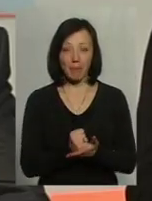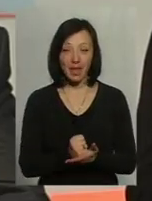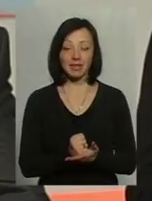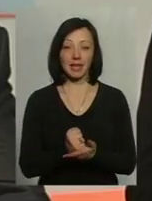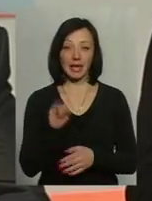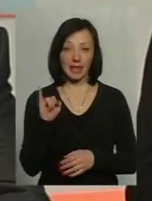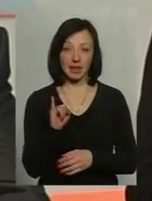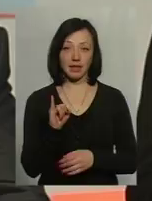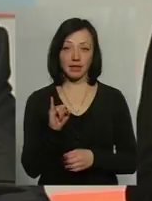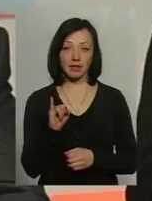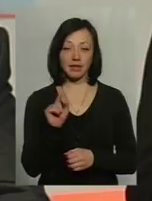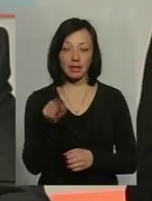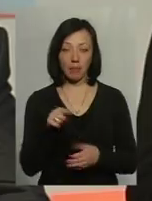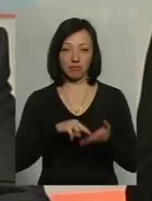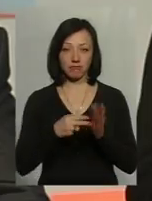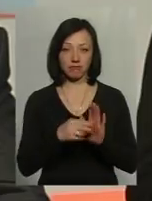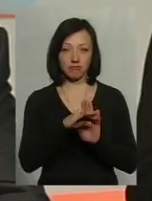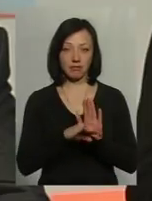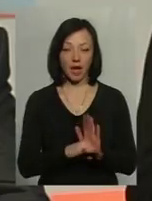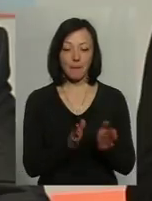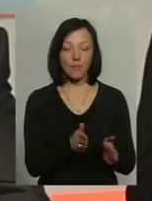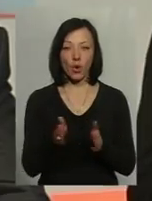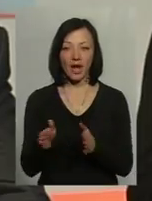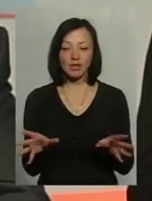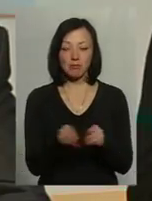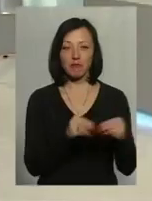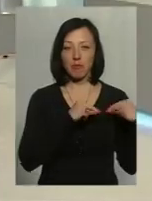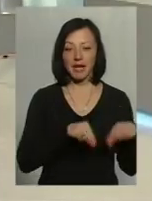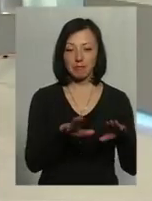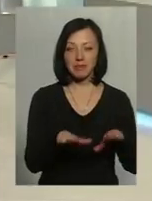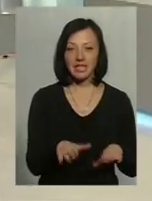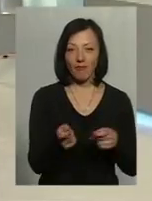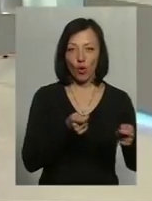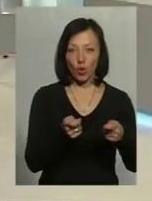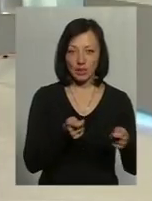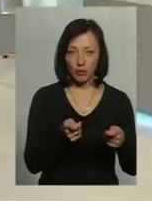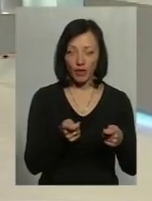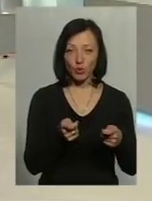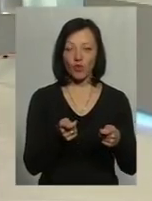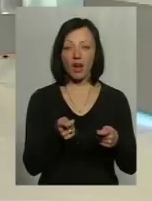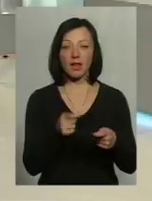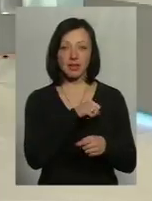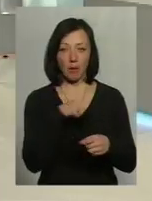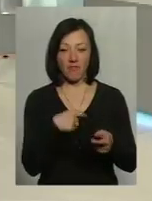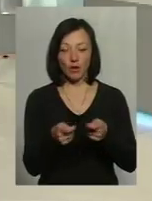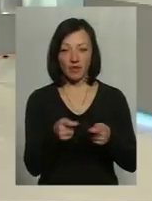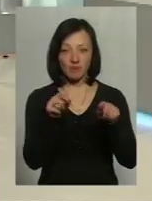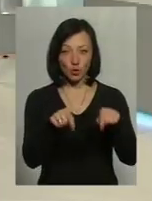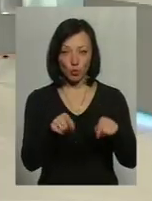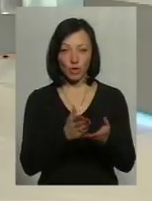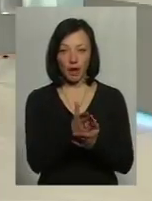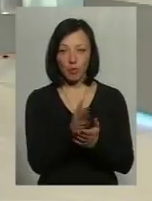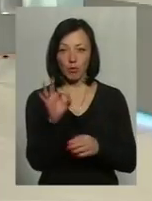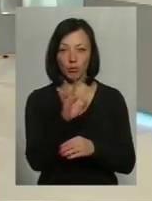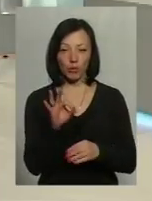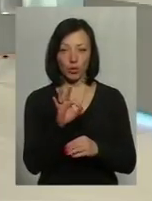тим більше там передбачено певний механізм співпраці місцевого самоврядування в цьому напрямку